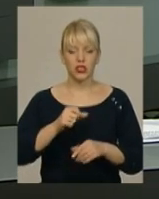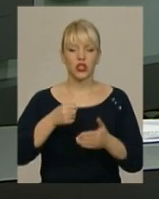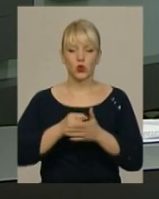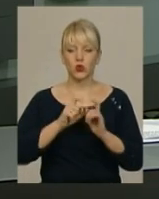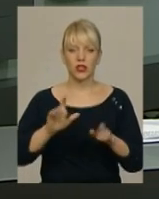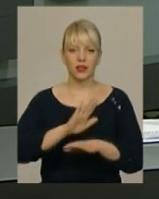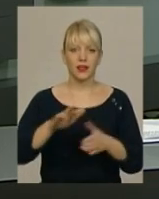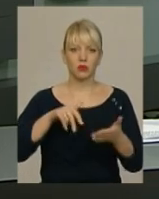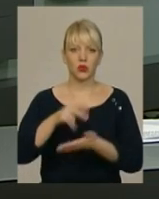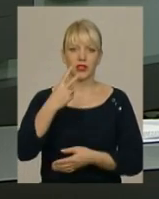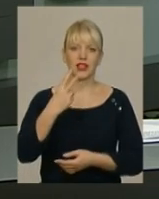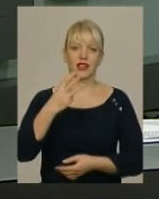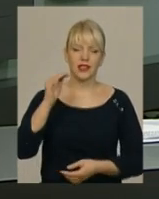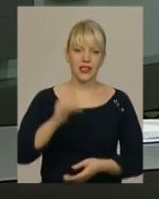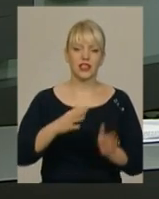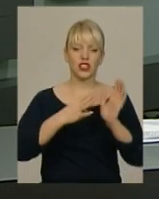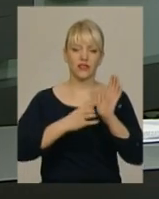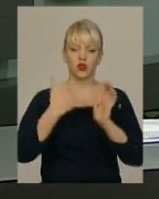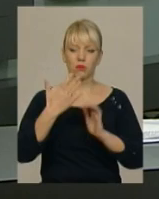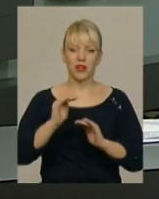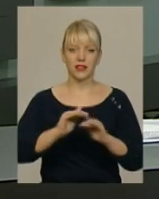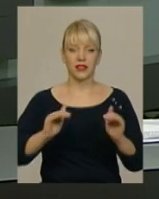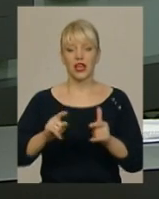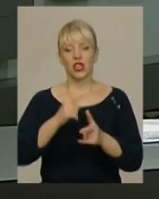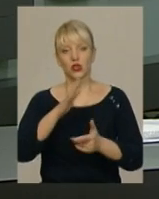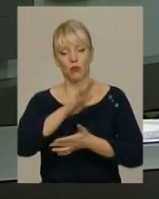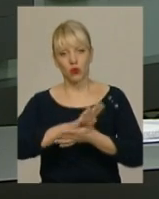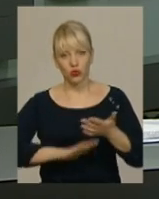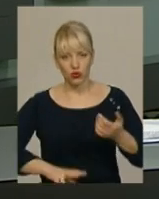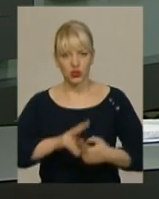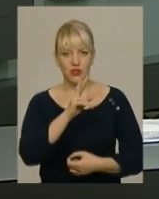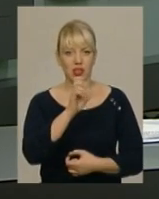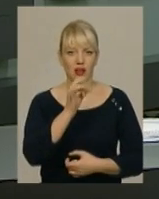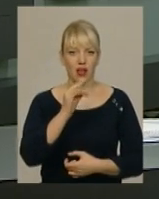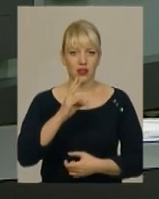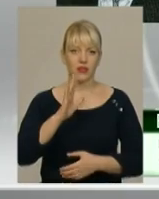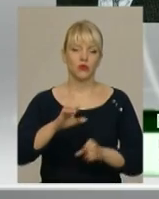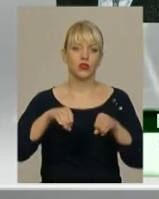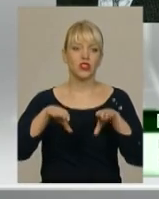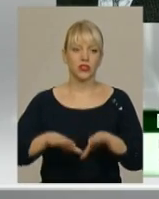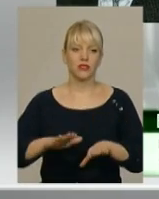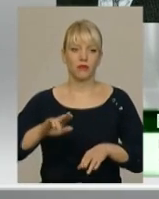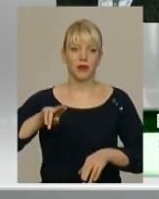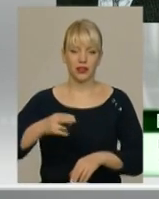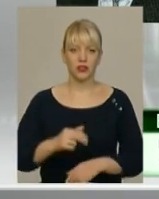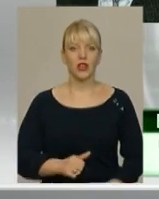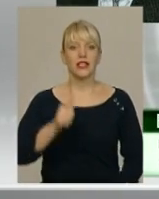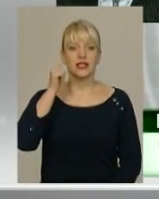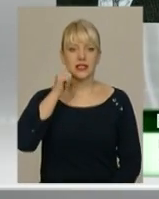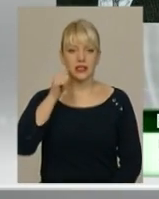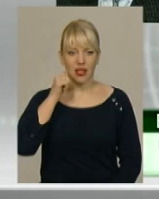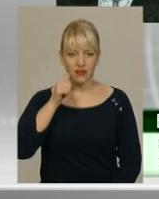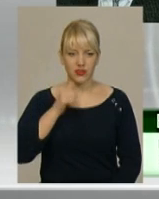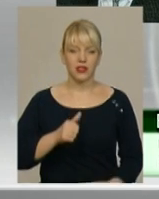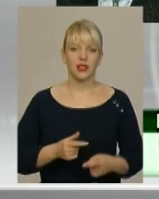підуть 3 тисячі 905 дітей. Чи продовжувати карантин вирішуватимуть у п'ятницю. Завтра припиняється